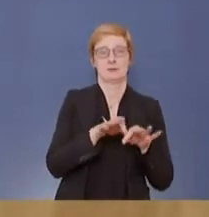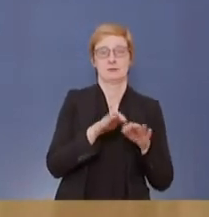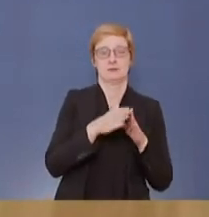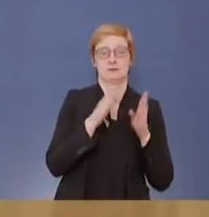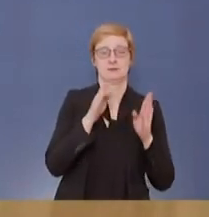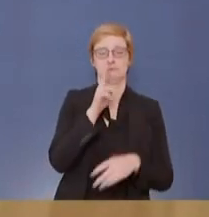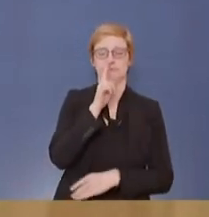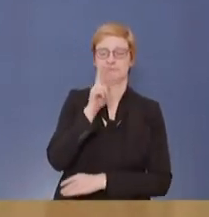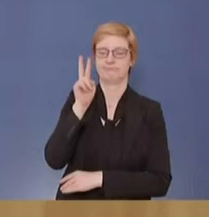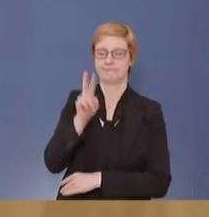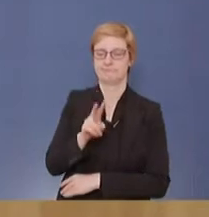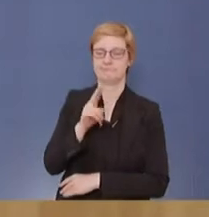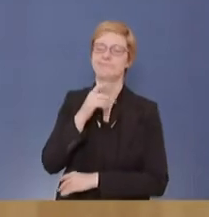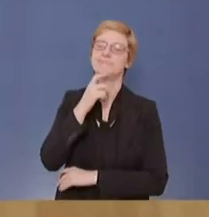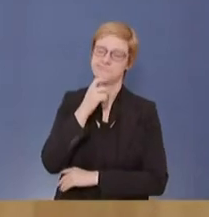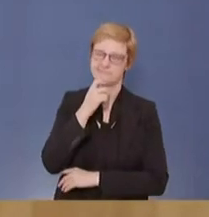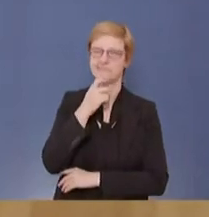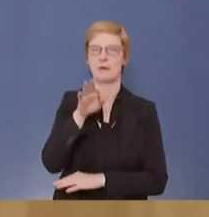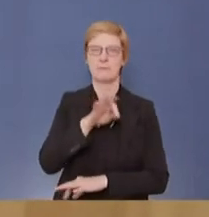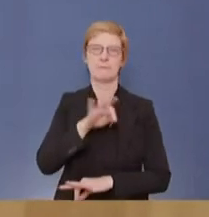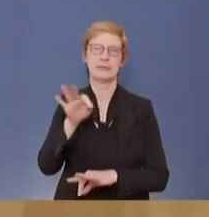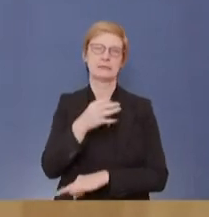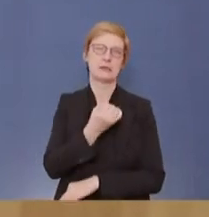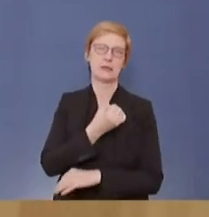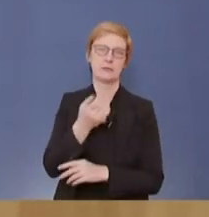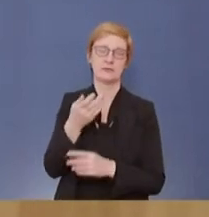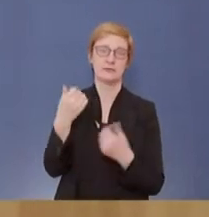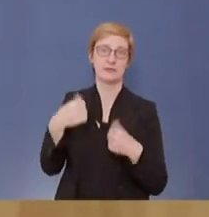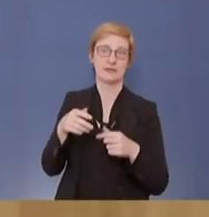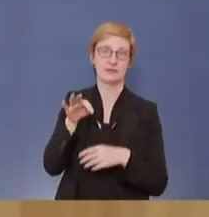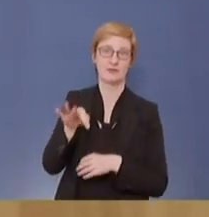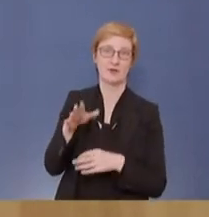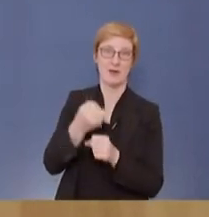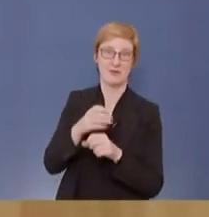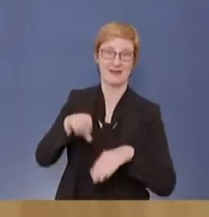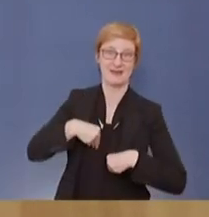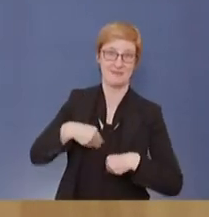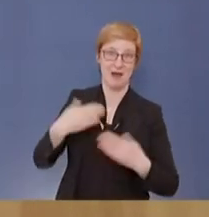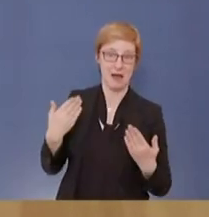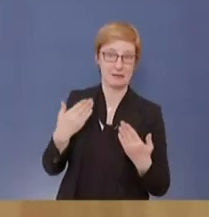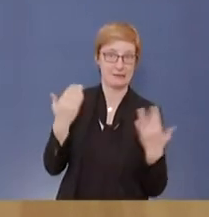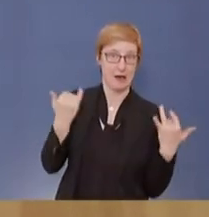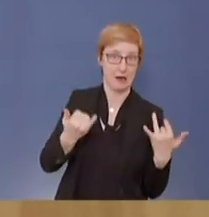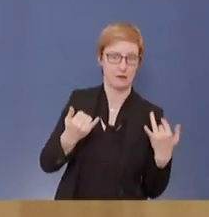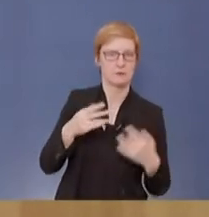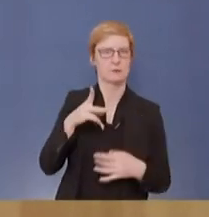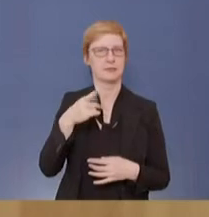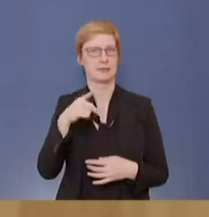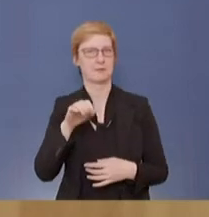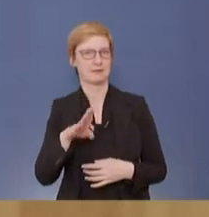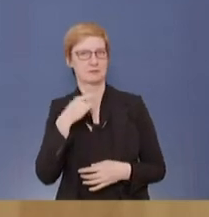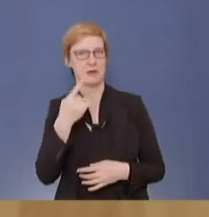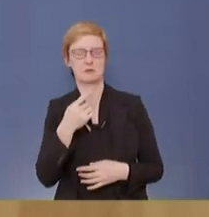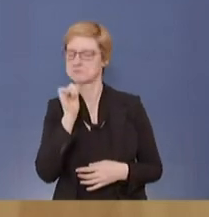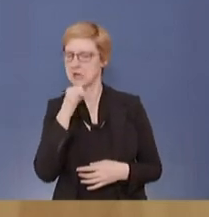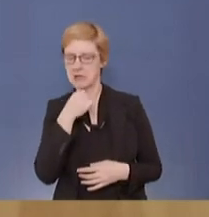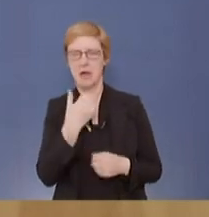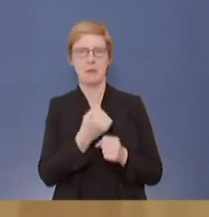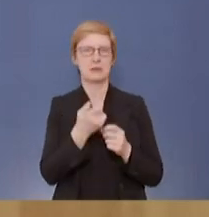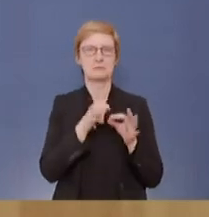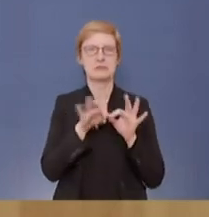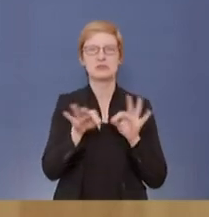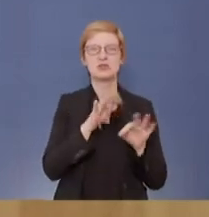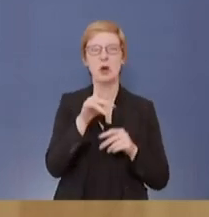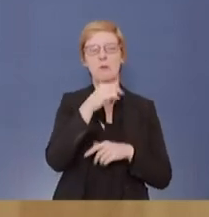Impfpflicht für Arbeitnehmer geben kann. Der DGB sagt ganz klar, nein, vom Arbeitsministerium habe ich dazu nichts gefunden. Vielleicht habe ich es